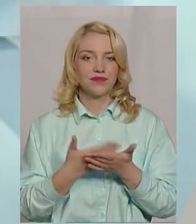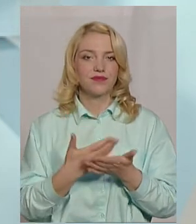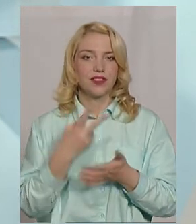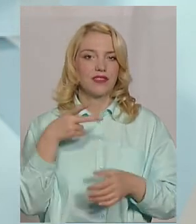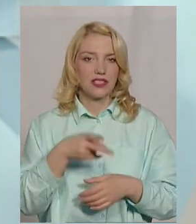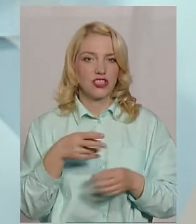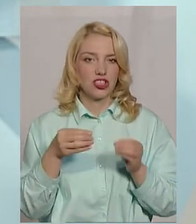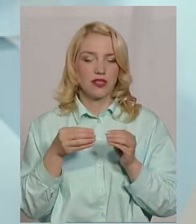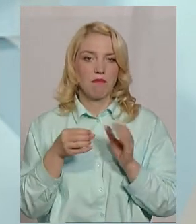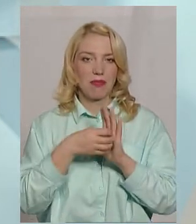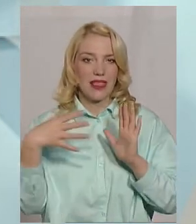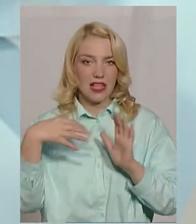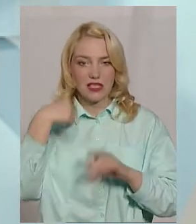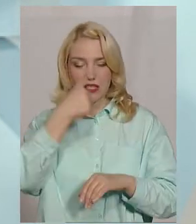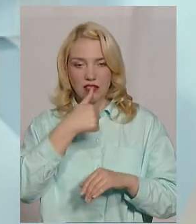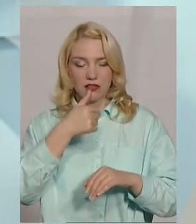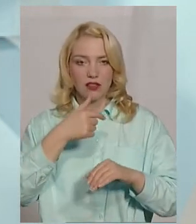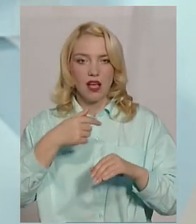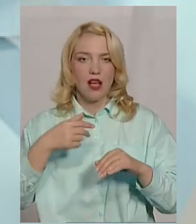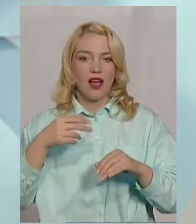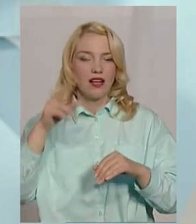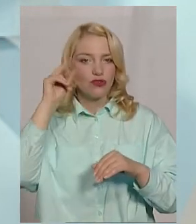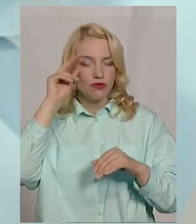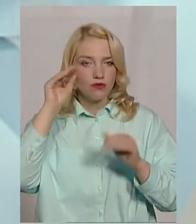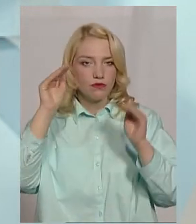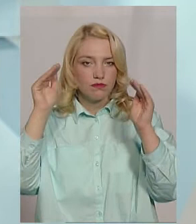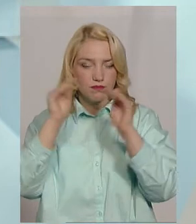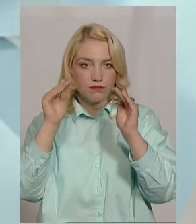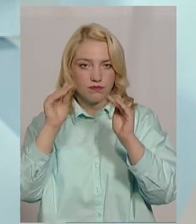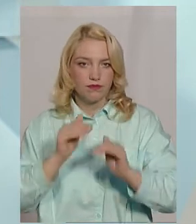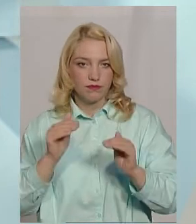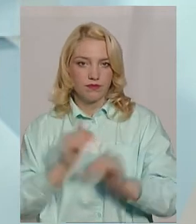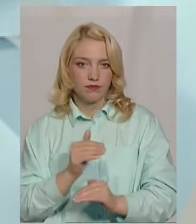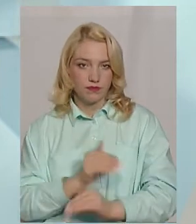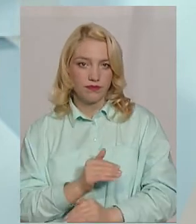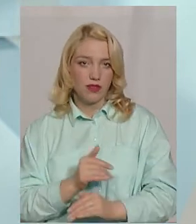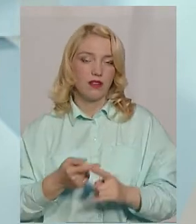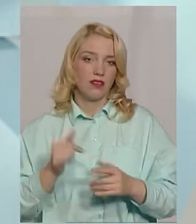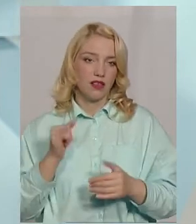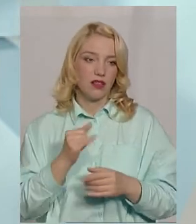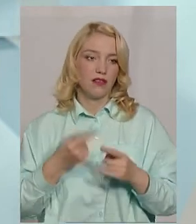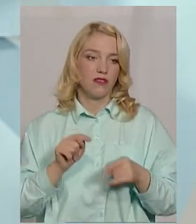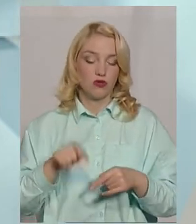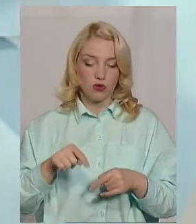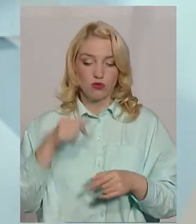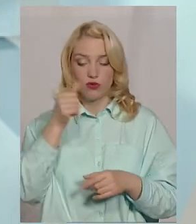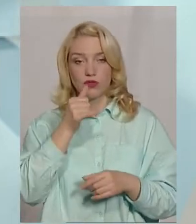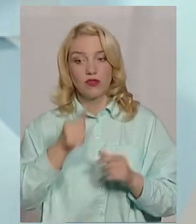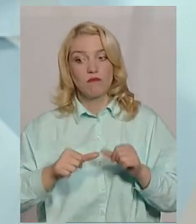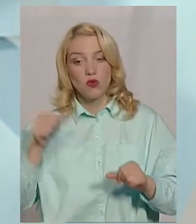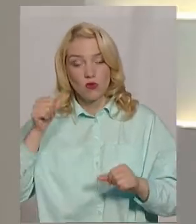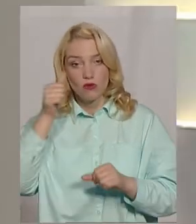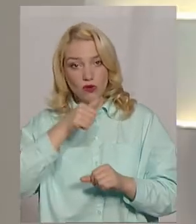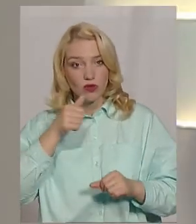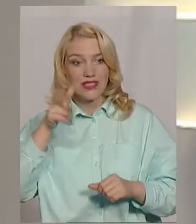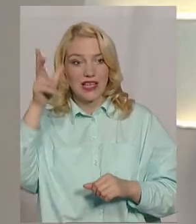ці показники постійно падають. І в цьому, і в минулому році, так і в цьому році